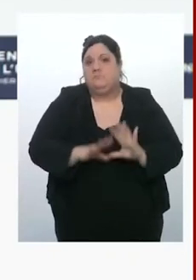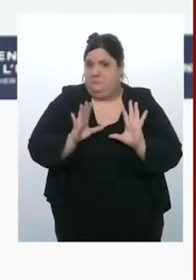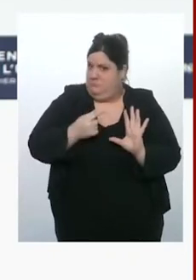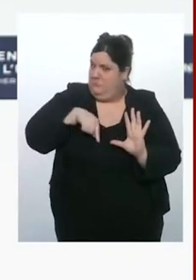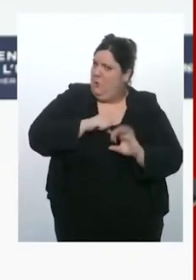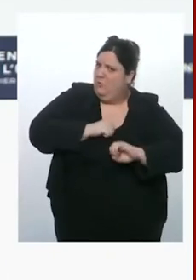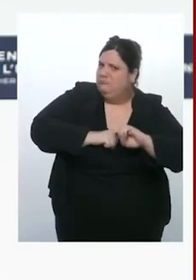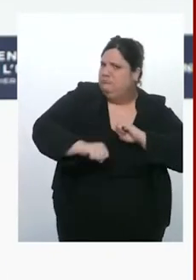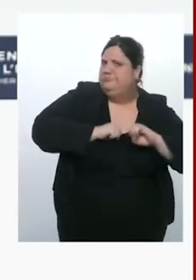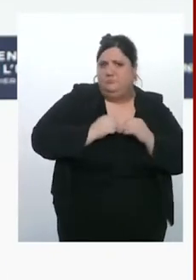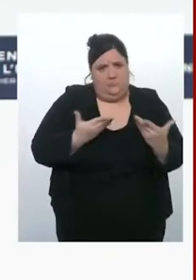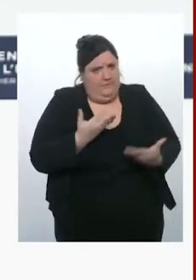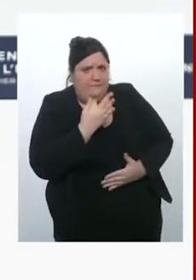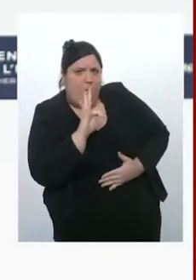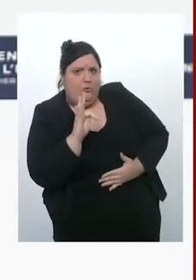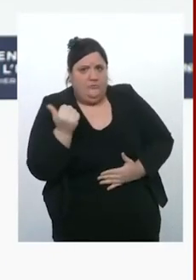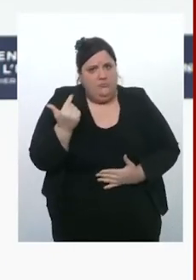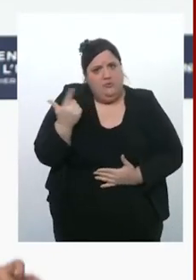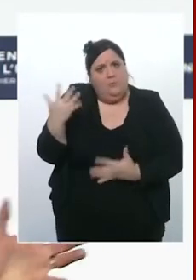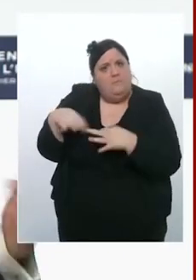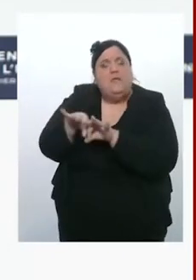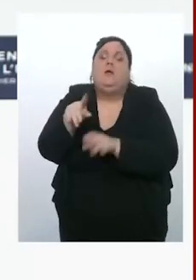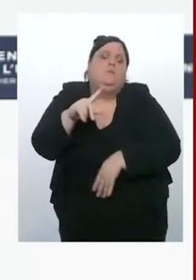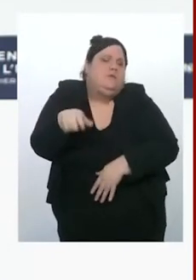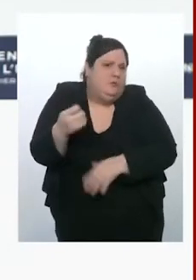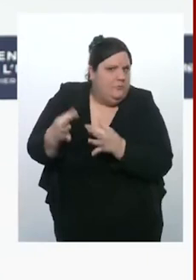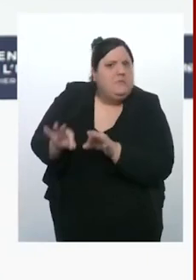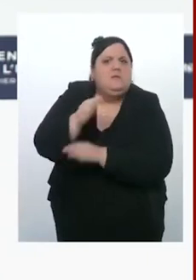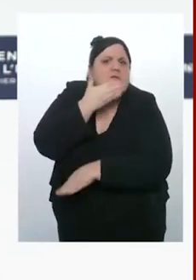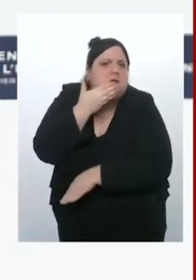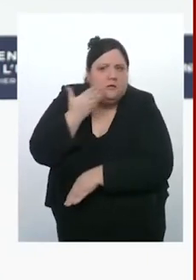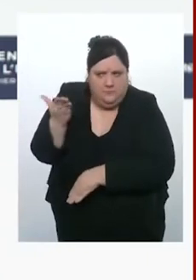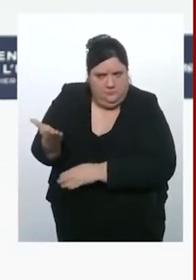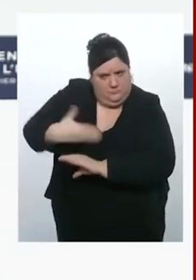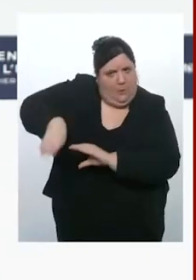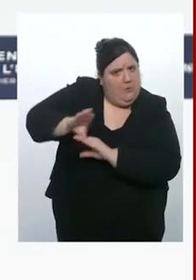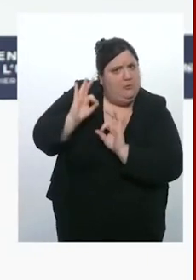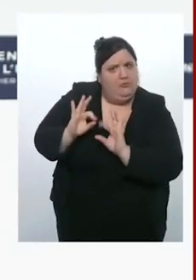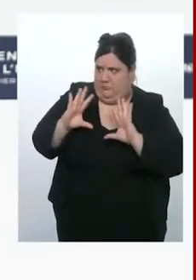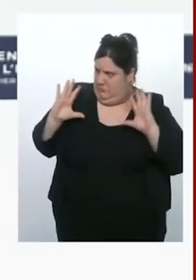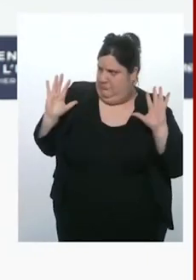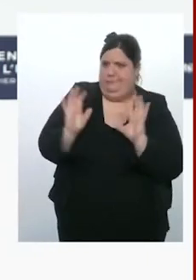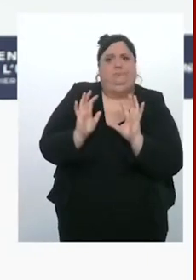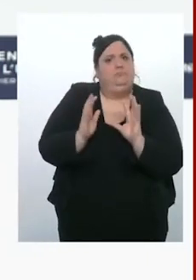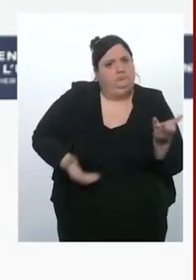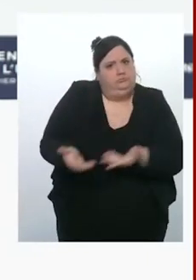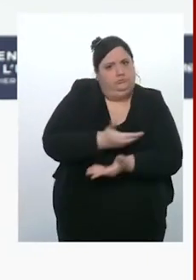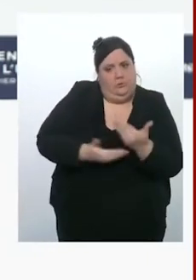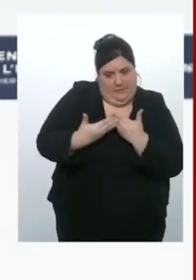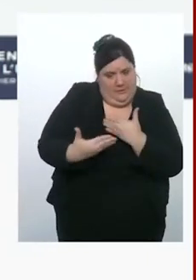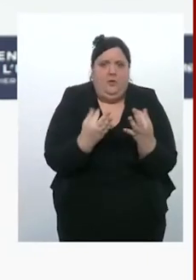par la proposition de la République tchèque, lesquelles, d'ailleurs, se recoupant, vont être toutes mises autour de la table et dans dix jours, nous aurons une réponse claire avec un agenda